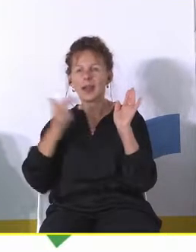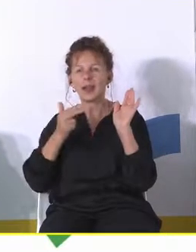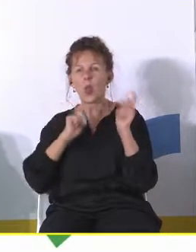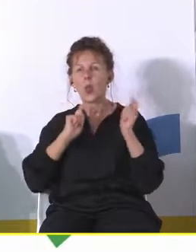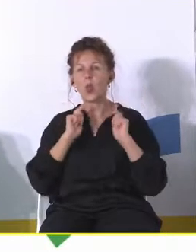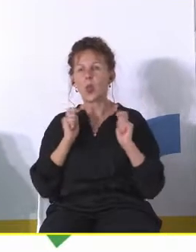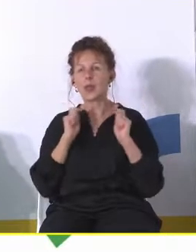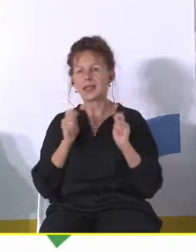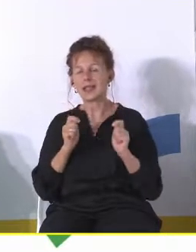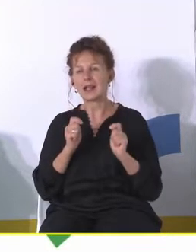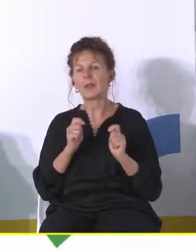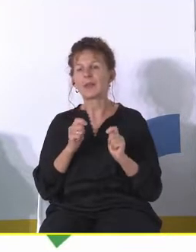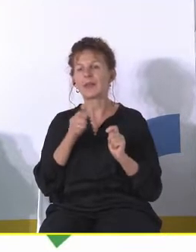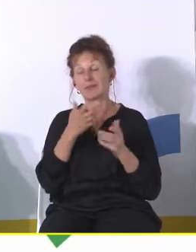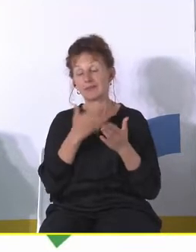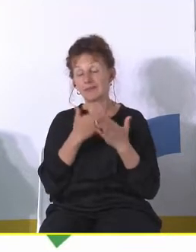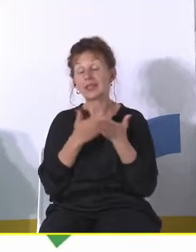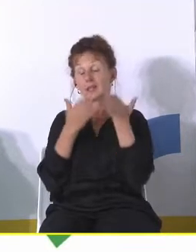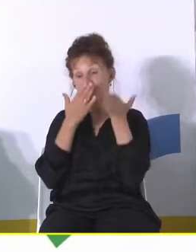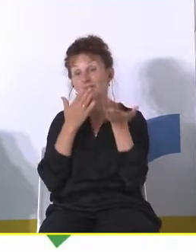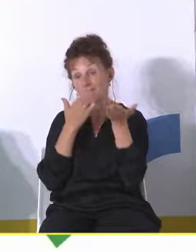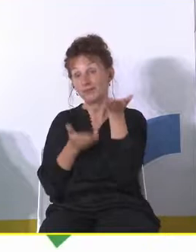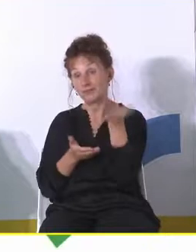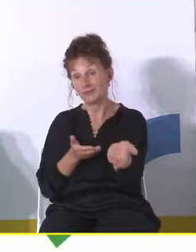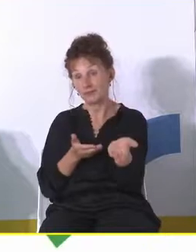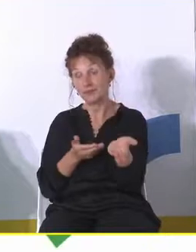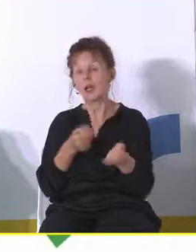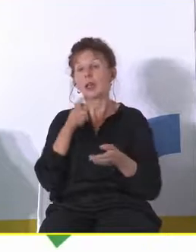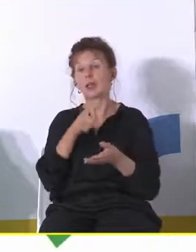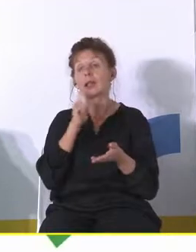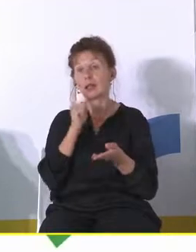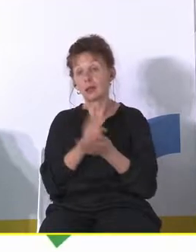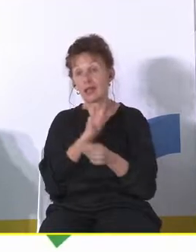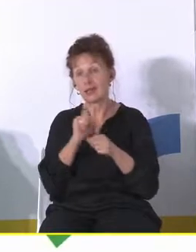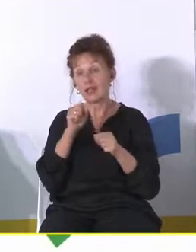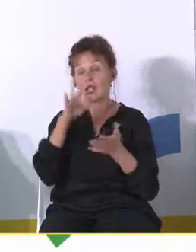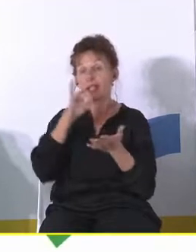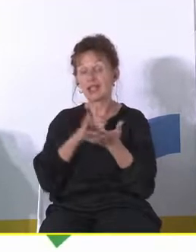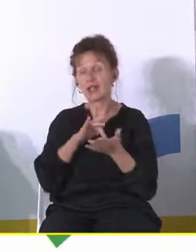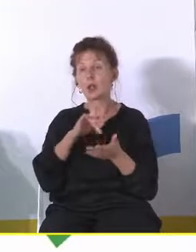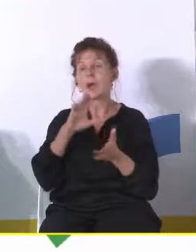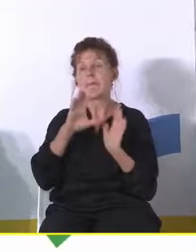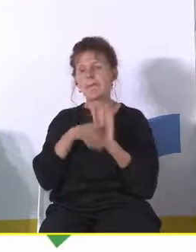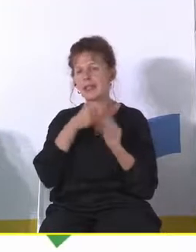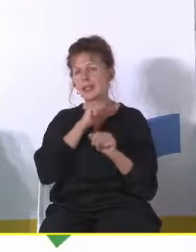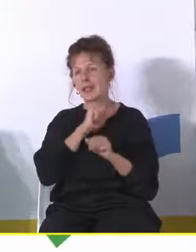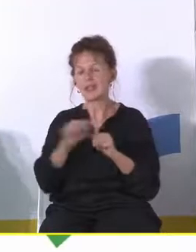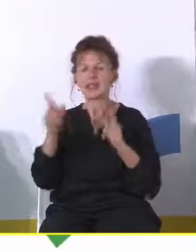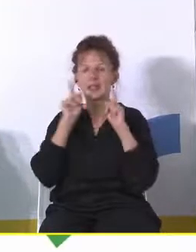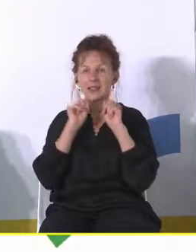i osiąga dzięki temu określone rezultaty. Ten rezultat między innymi jest taki, że centrum miasta jest w zasadzie